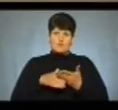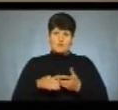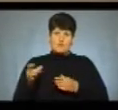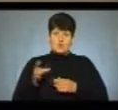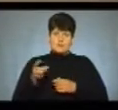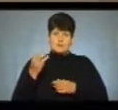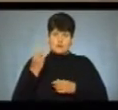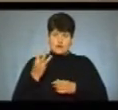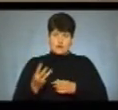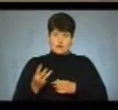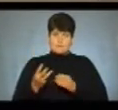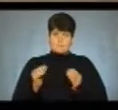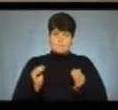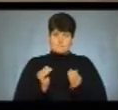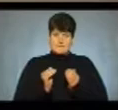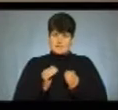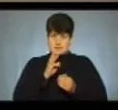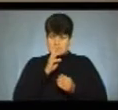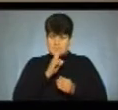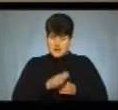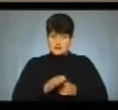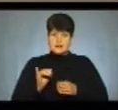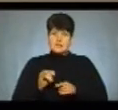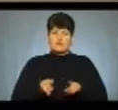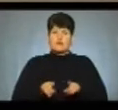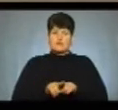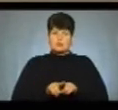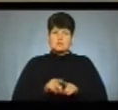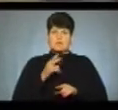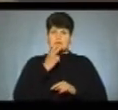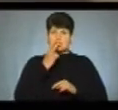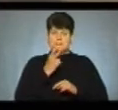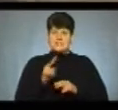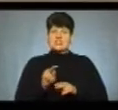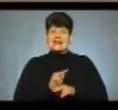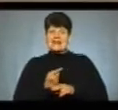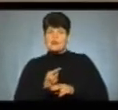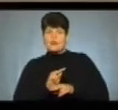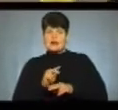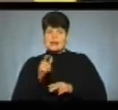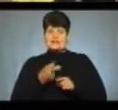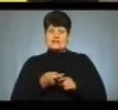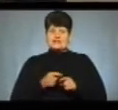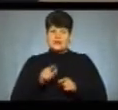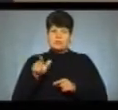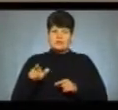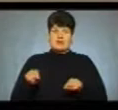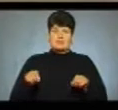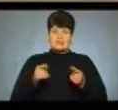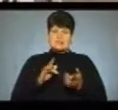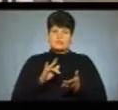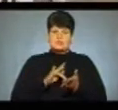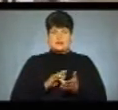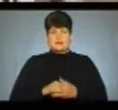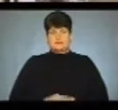в розмірі трьох мінімумів зарплатних і також передбачено лікування такої людини у реабілітаційному центрі